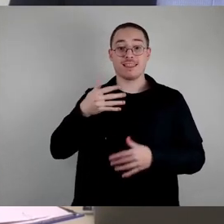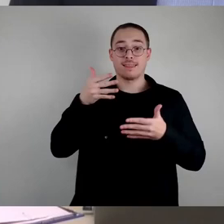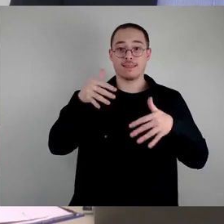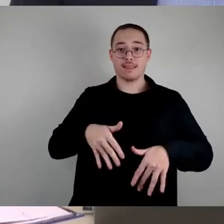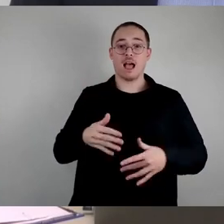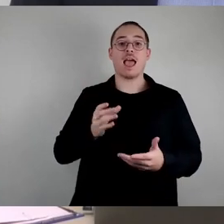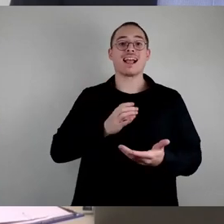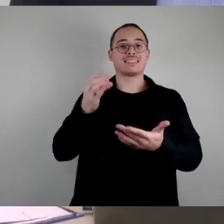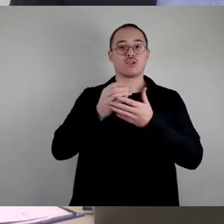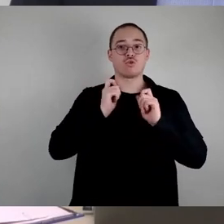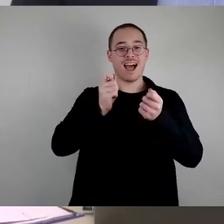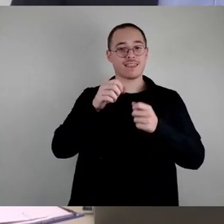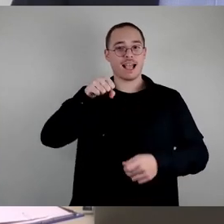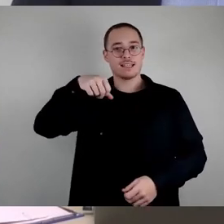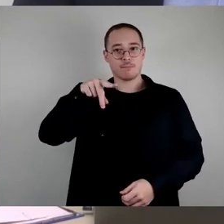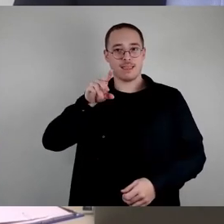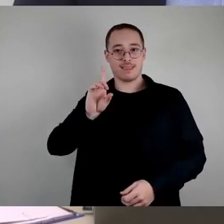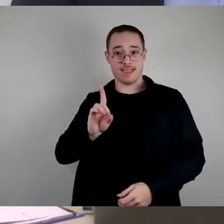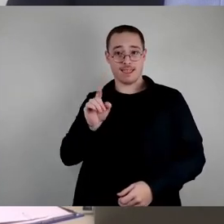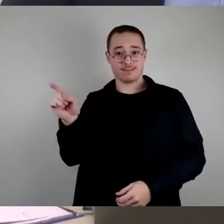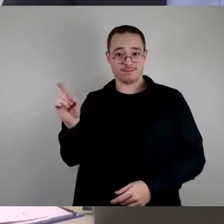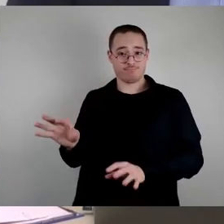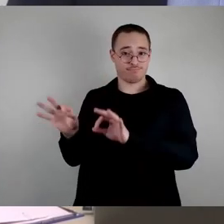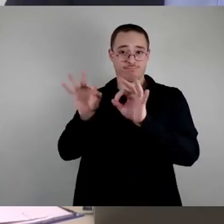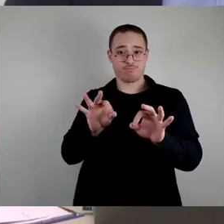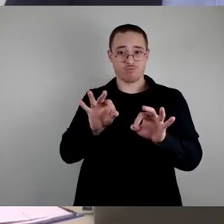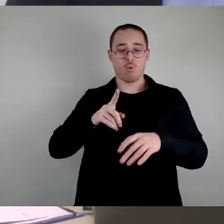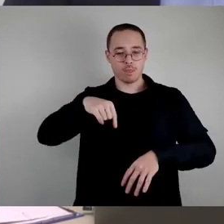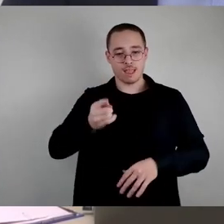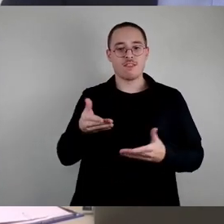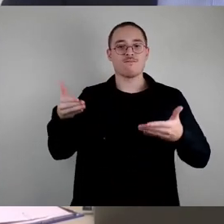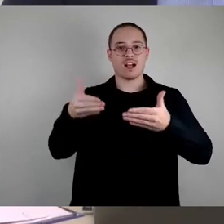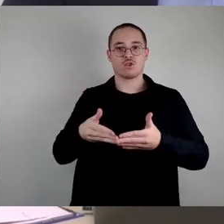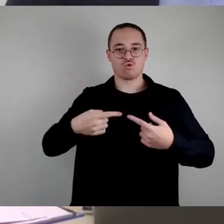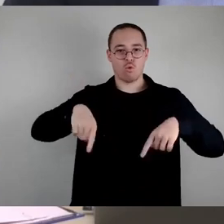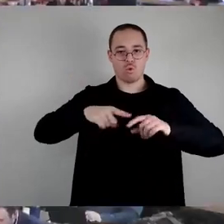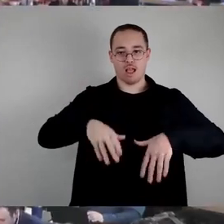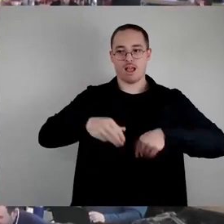und wir steigen eine, die Fraktionsrunde, die wir dann mit der SPD beginnen. Herr Schmelig, bitte schön.